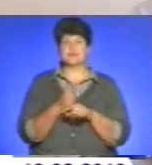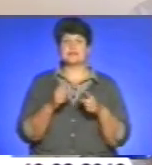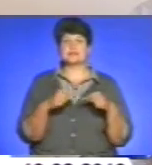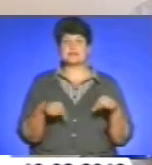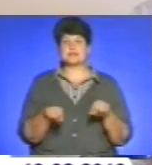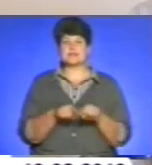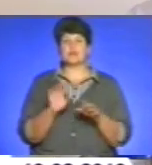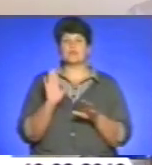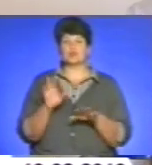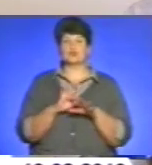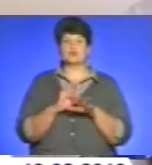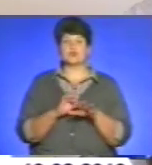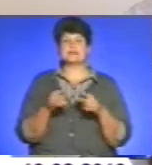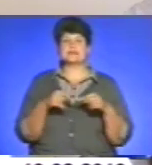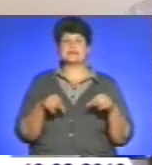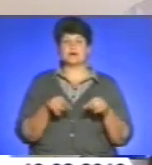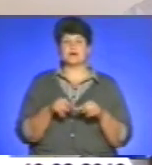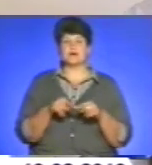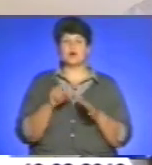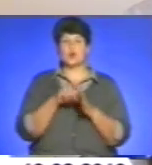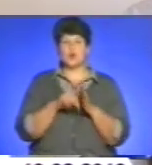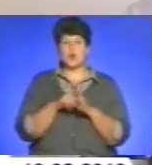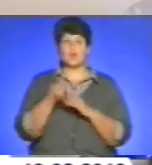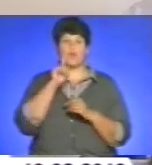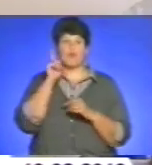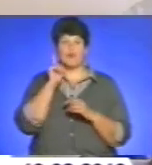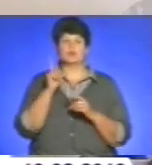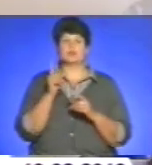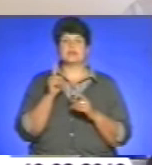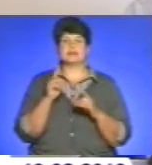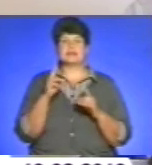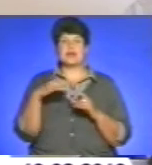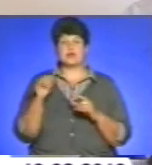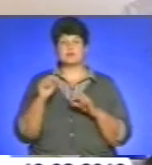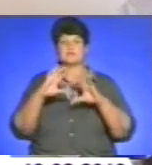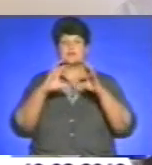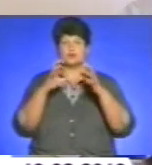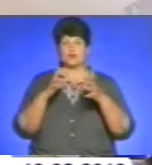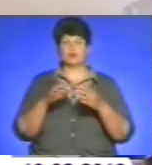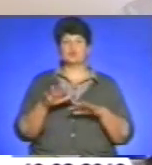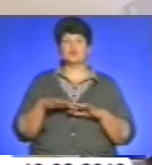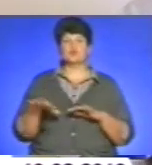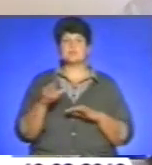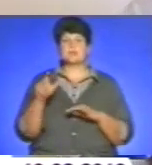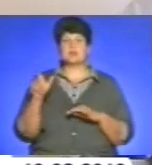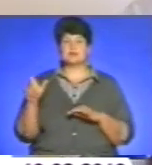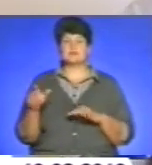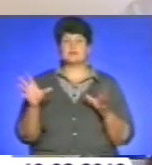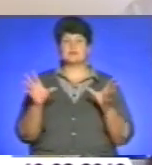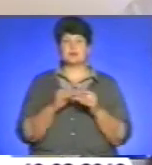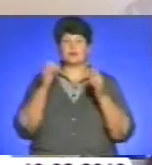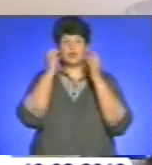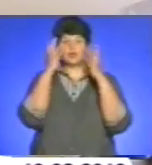будуть проводитись, це сесія роль молоді діаспори в світовому українстві, спільний інформаційний культурний простір